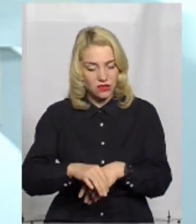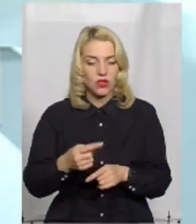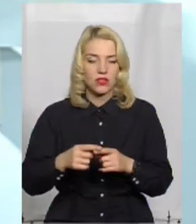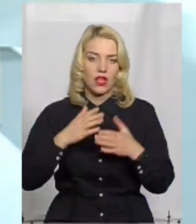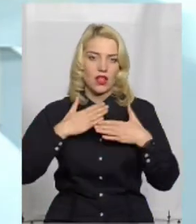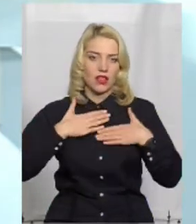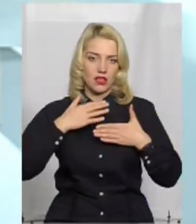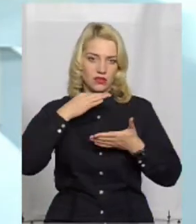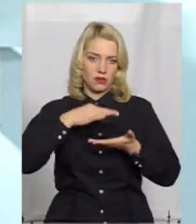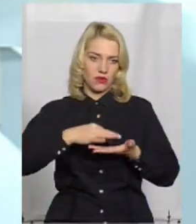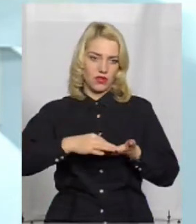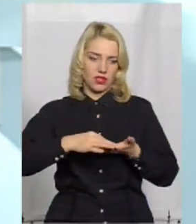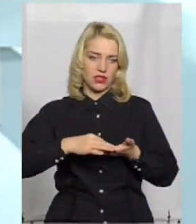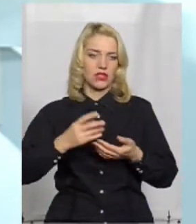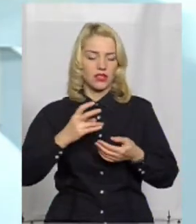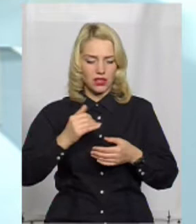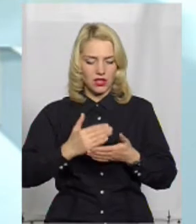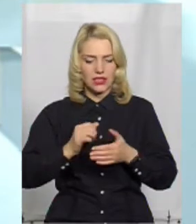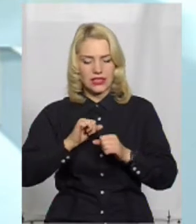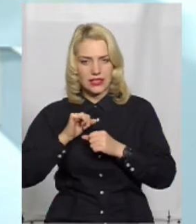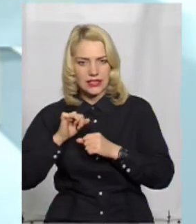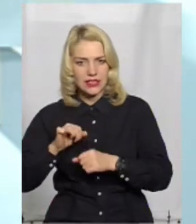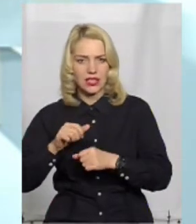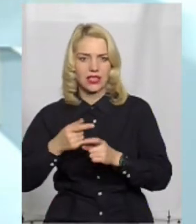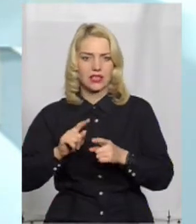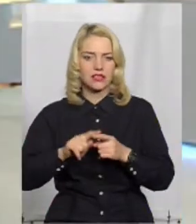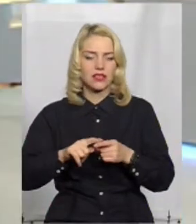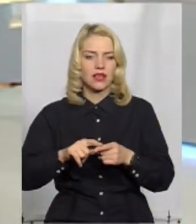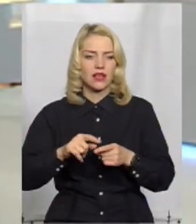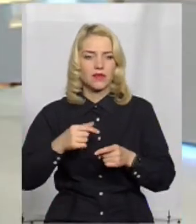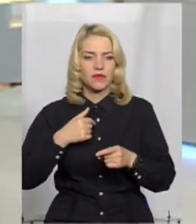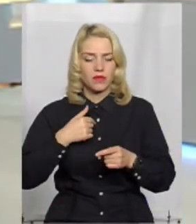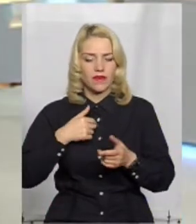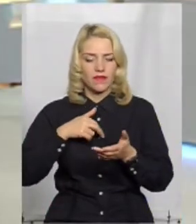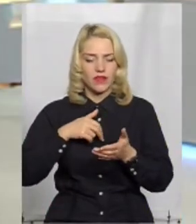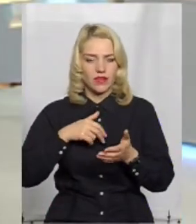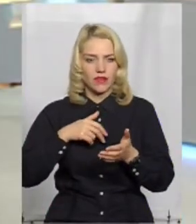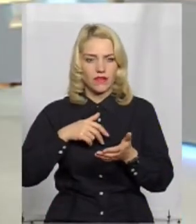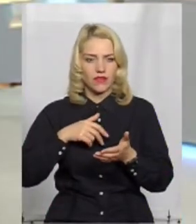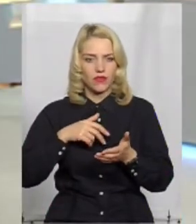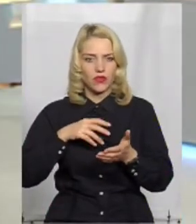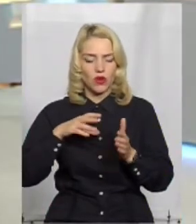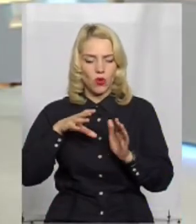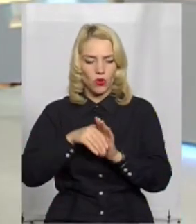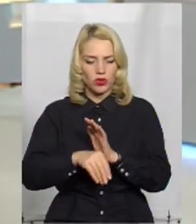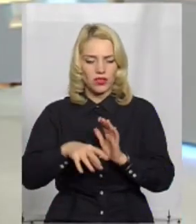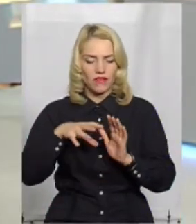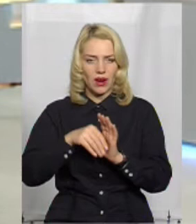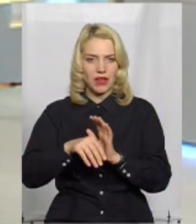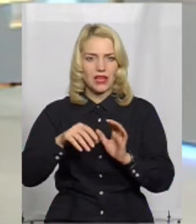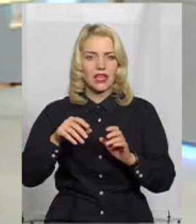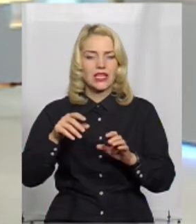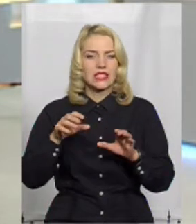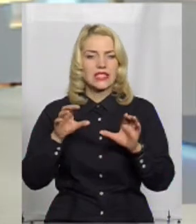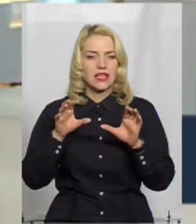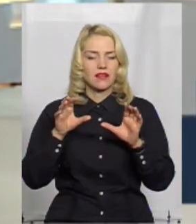і винесення різного роду захисних приписів і так далі, це вже далі переходимо в ранг адміністративного законодавства і потім, звичайно,